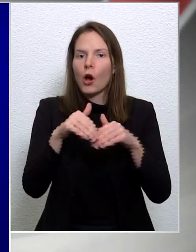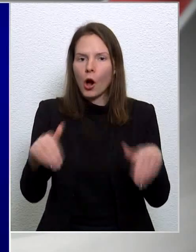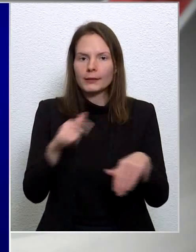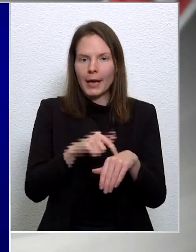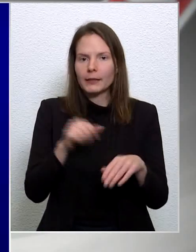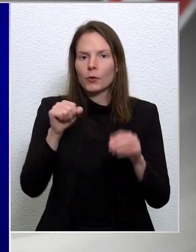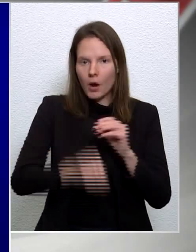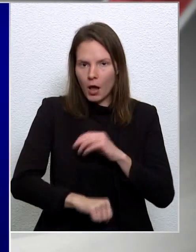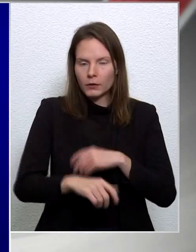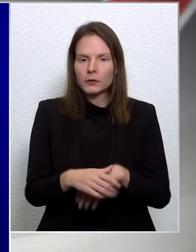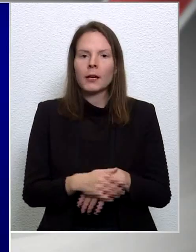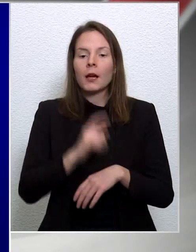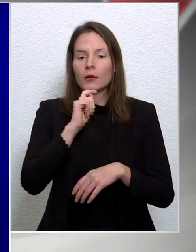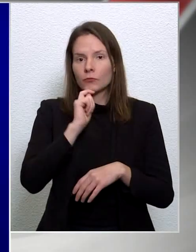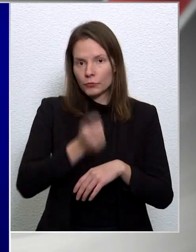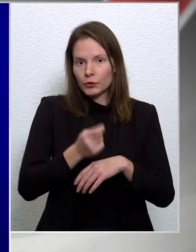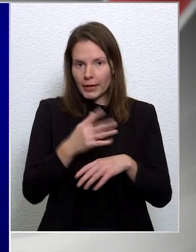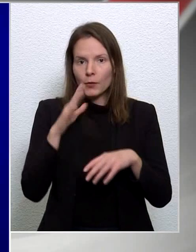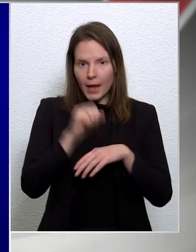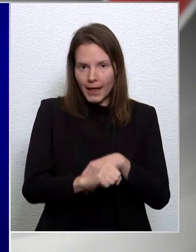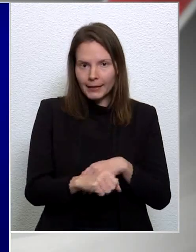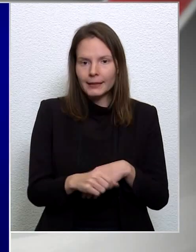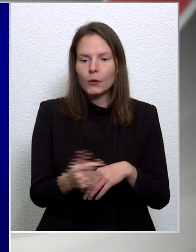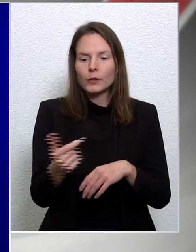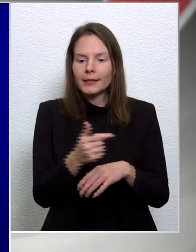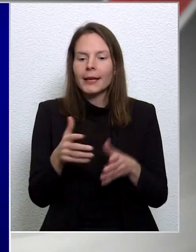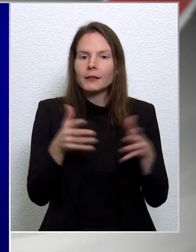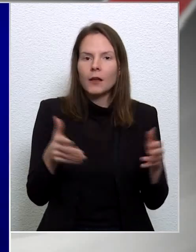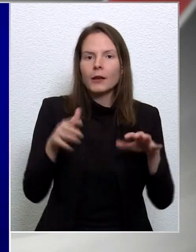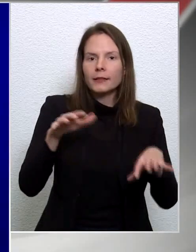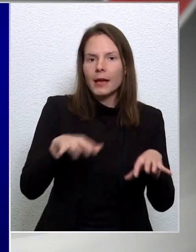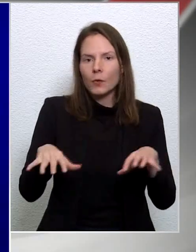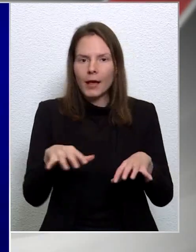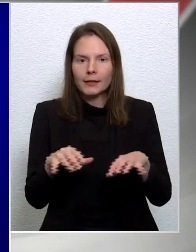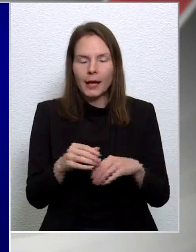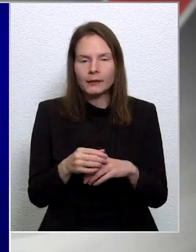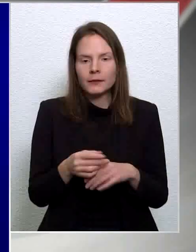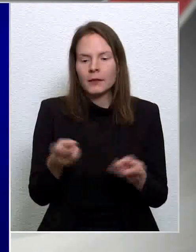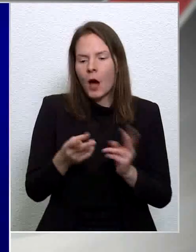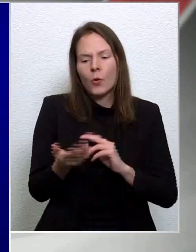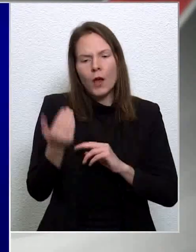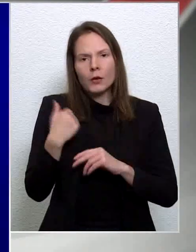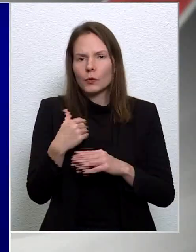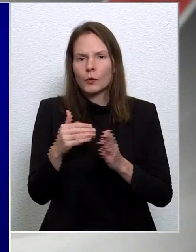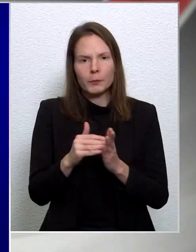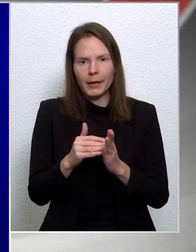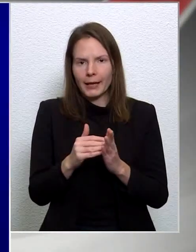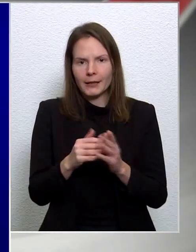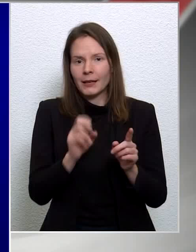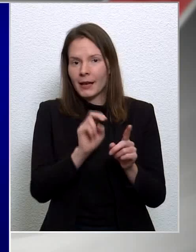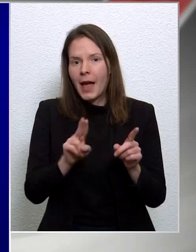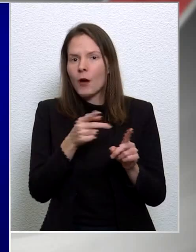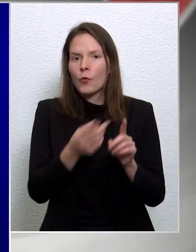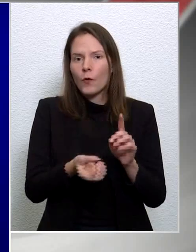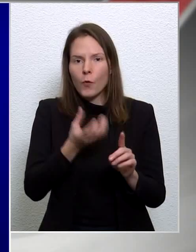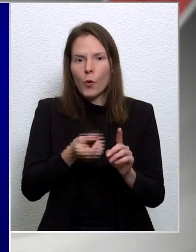akartuk elérni azt, hogy mind a két nagy területen, ahol akkor még messzinek tűnt az Európai Uniós